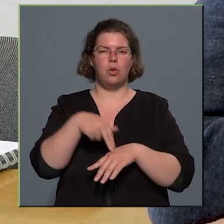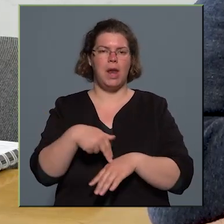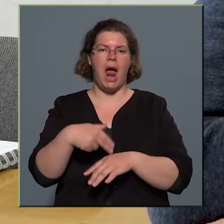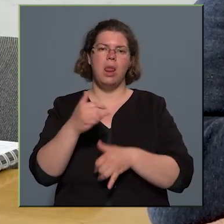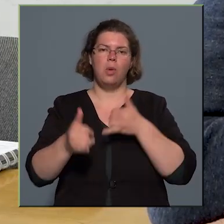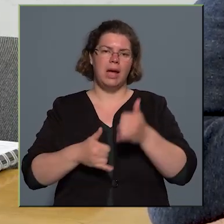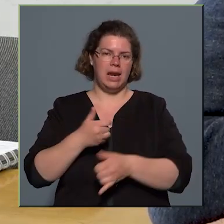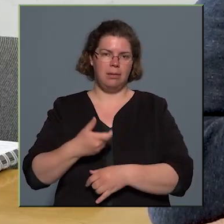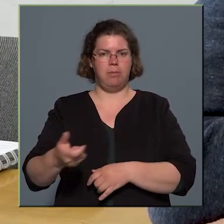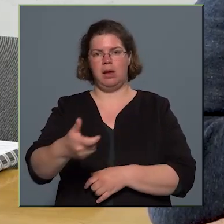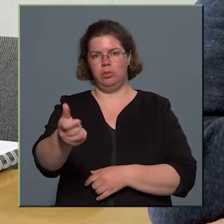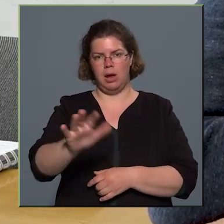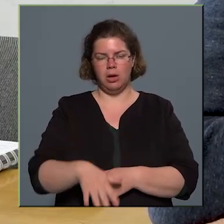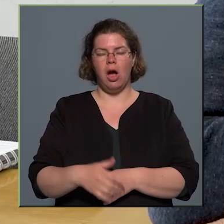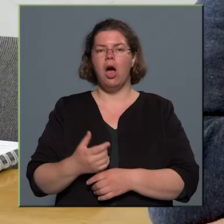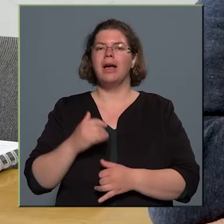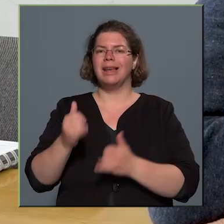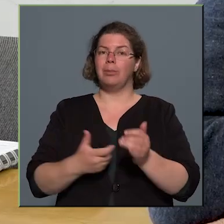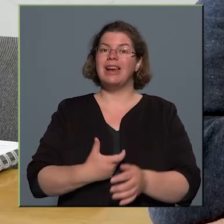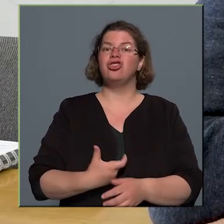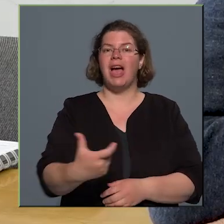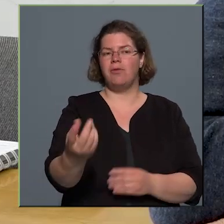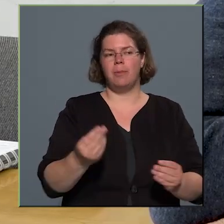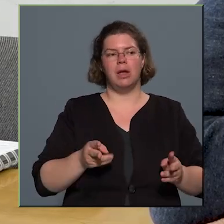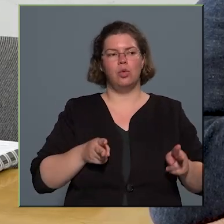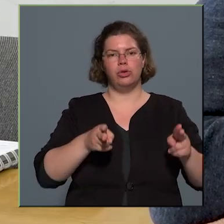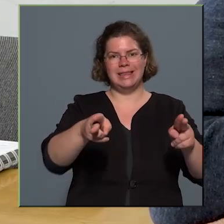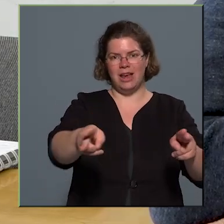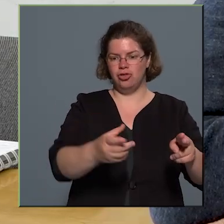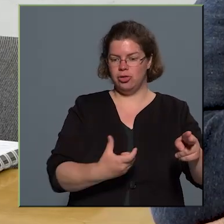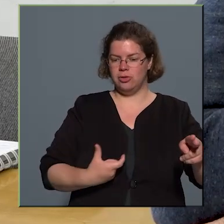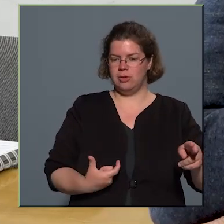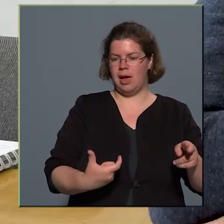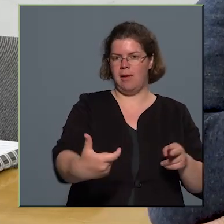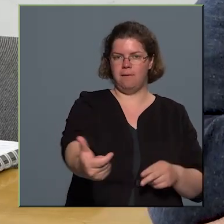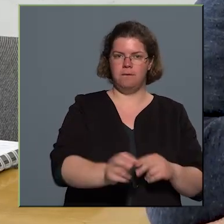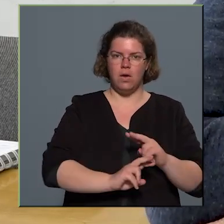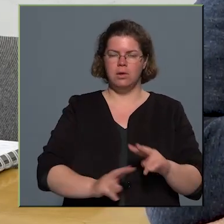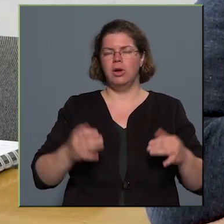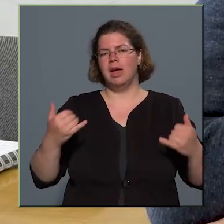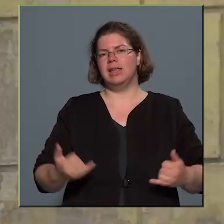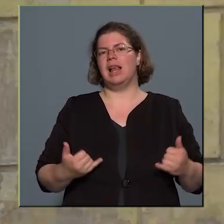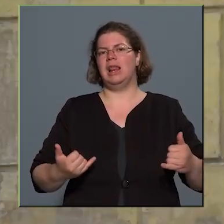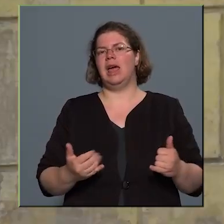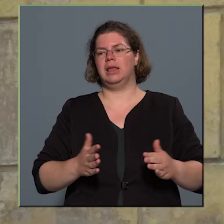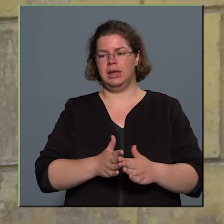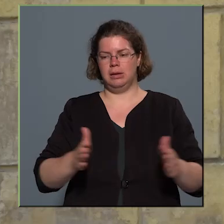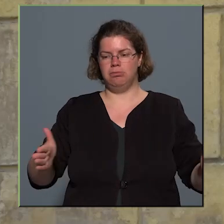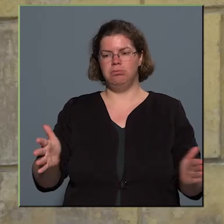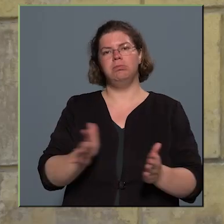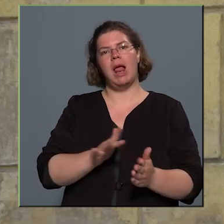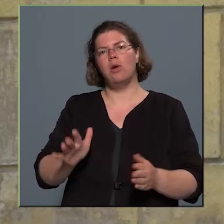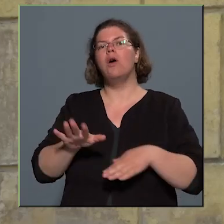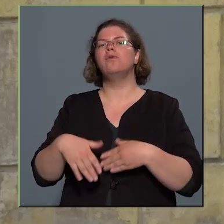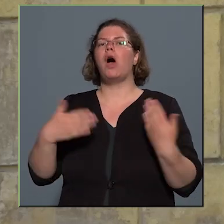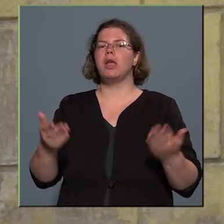a kerékpársávokra, amelyek az úttesten helyezkednek el az úttest, vagy a jelenlegi keresztmetszetén belül elférnek, vagy pedig